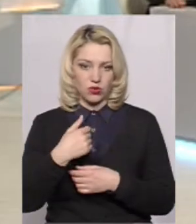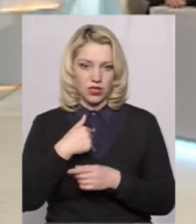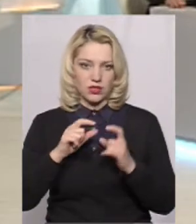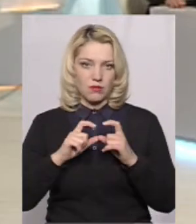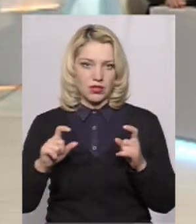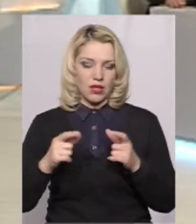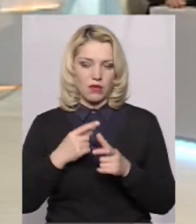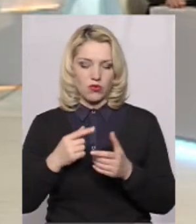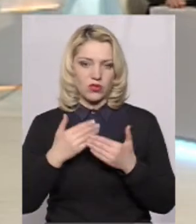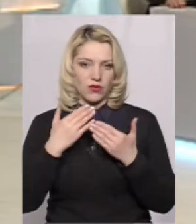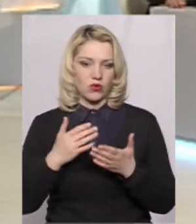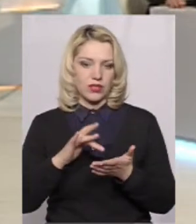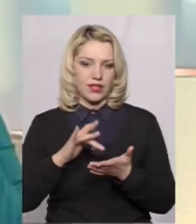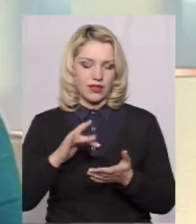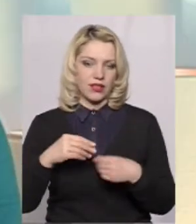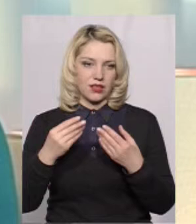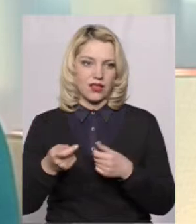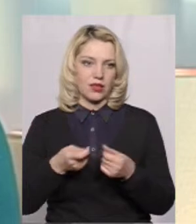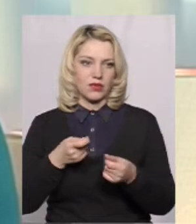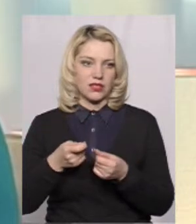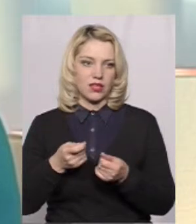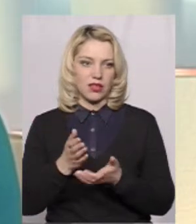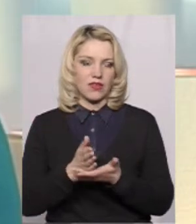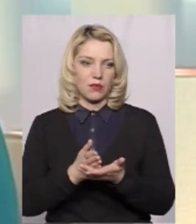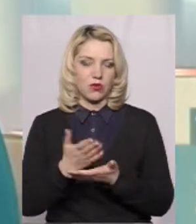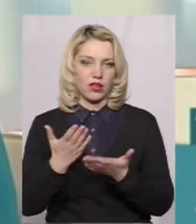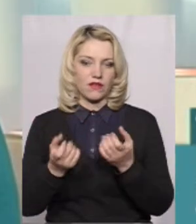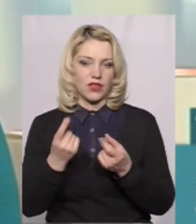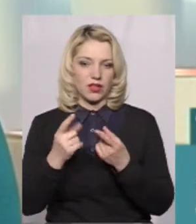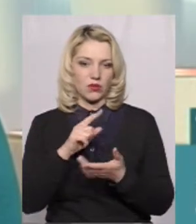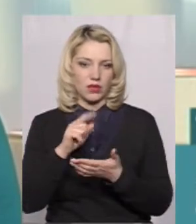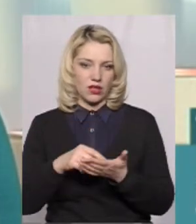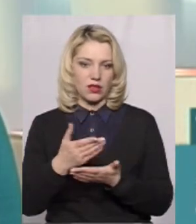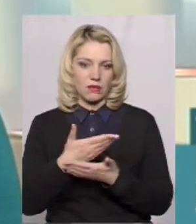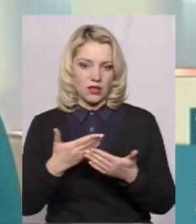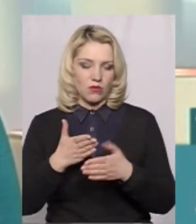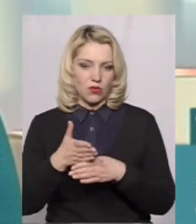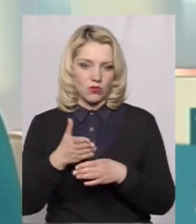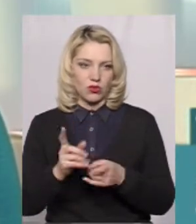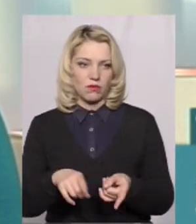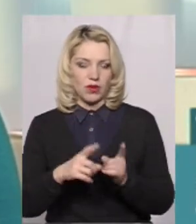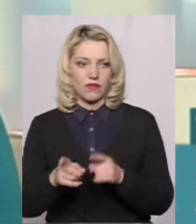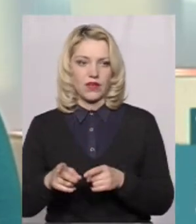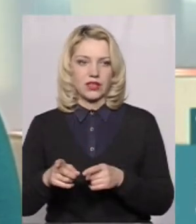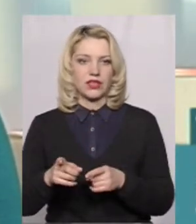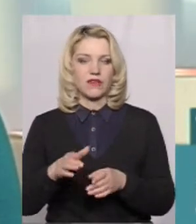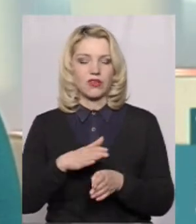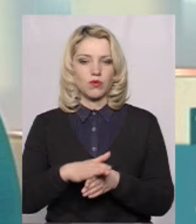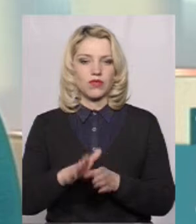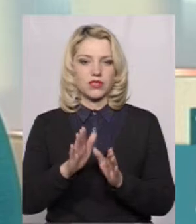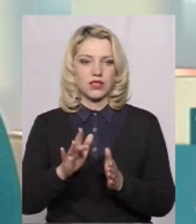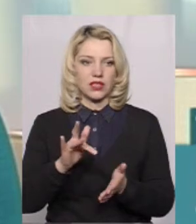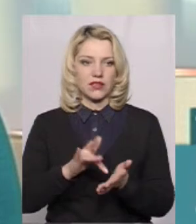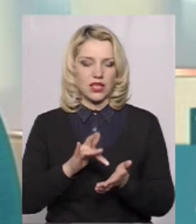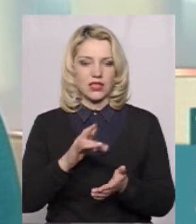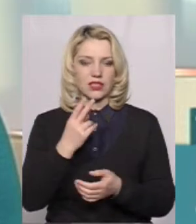звернутися в центр надання адміністративних послуг. Якщо виникають якісь питання, ми допоможемо. Переведення, звичайно, відбувається тільки в